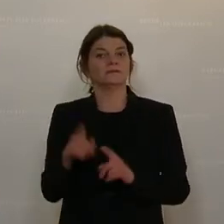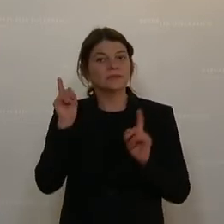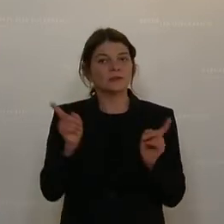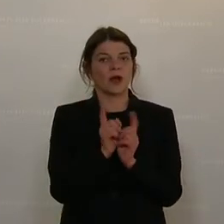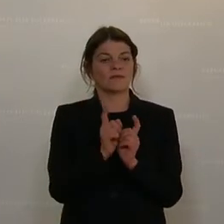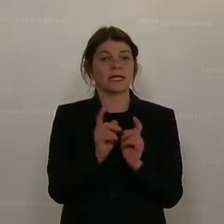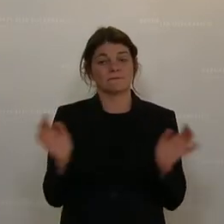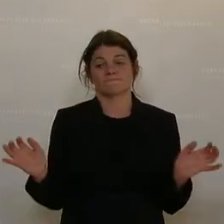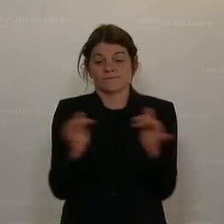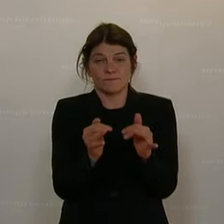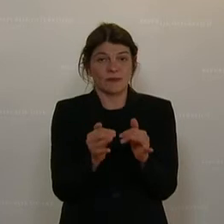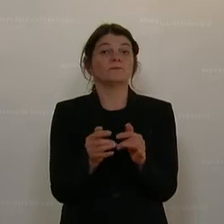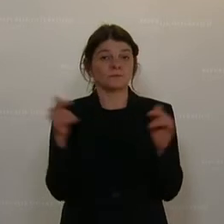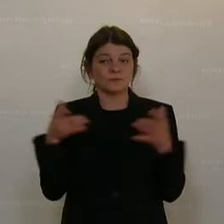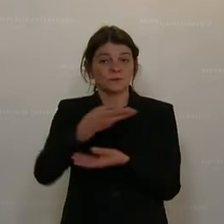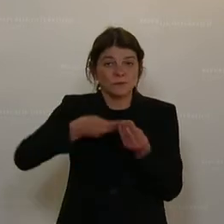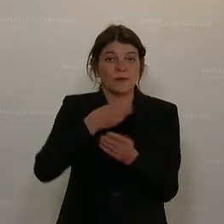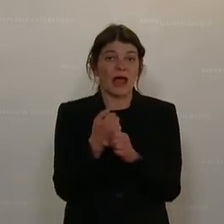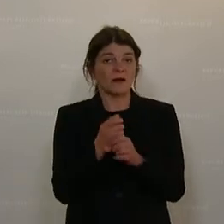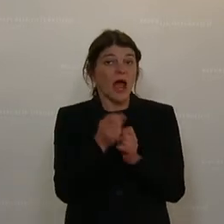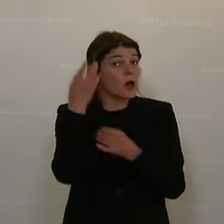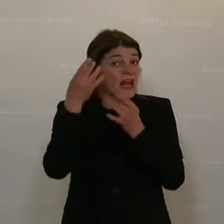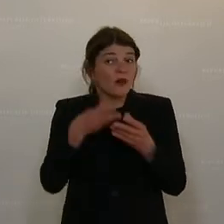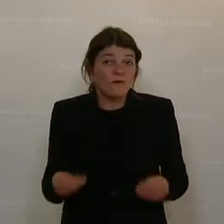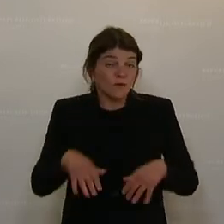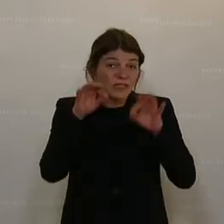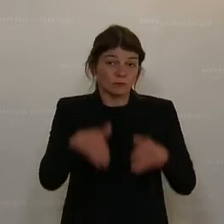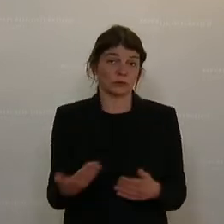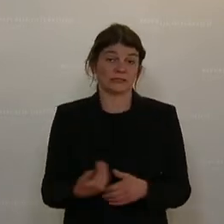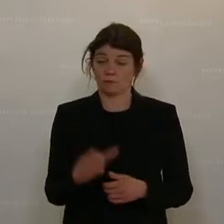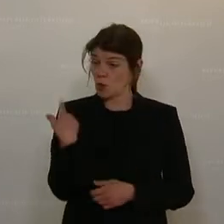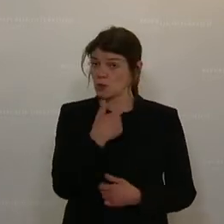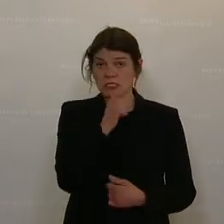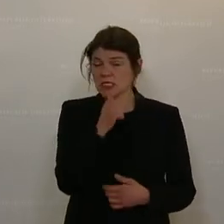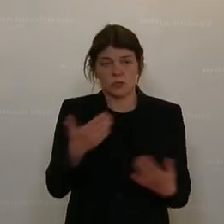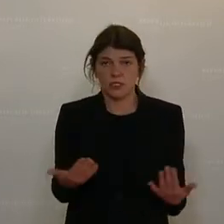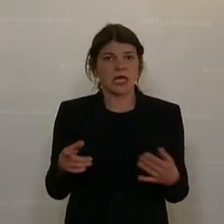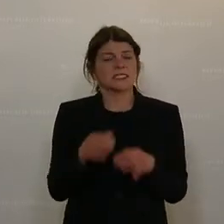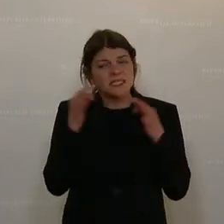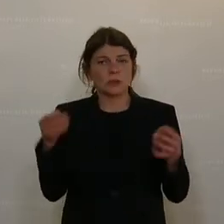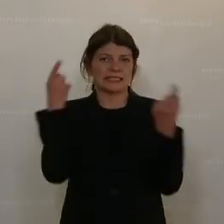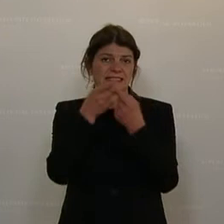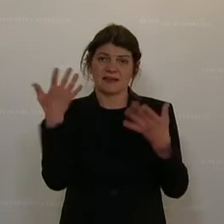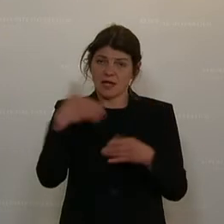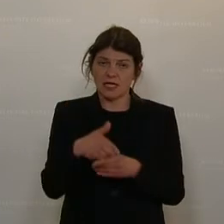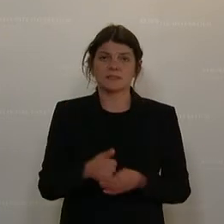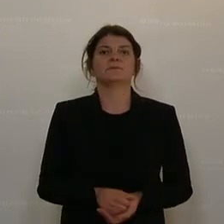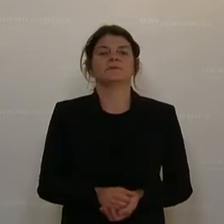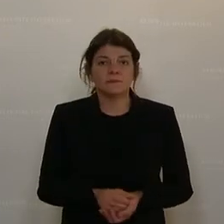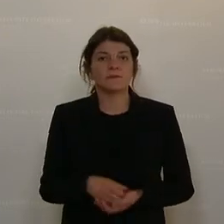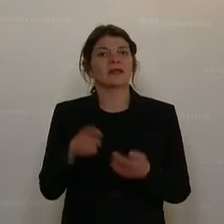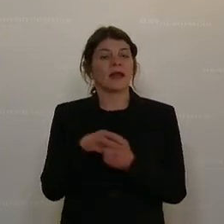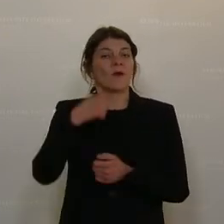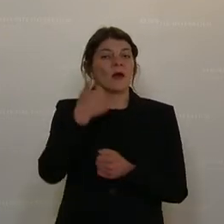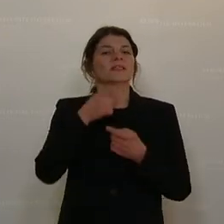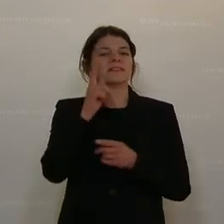wieder zusammenzuraufen und kreative Lösungen zu finden. Für uns Grüne ist die größte Zielsetzung dabei, dass die One